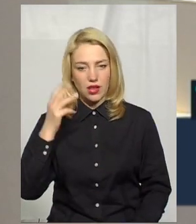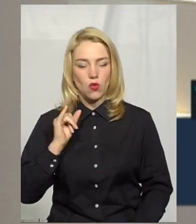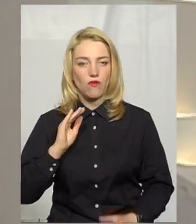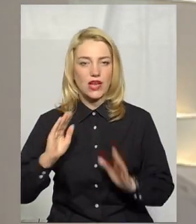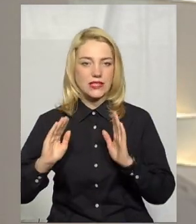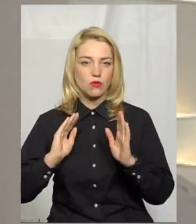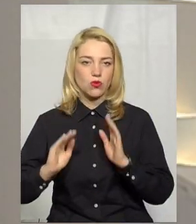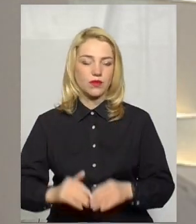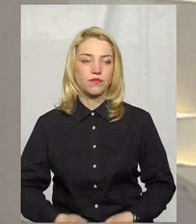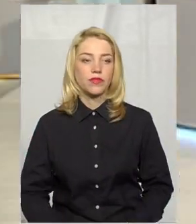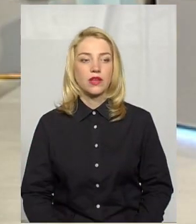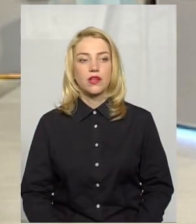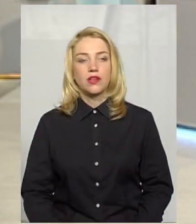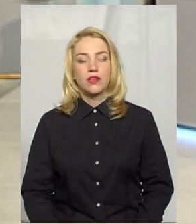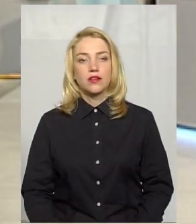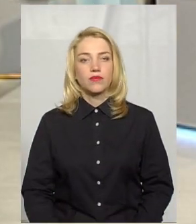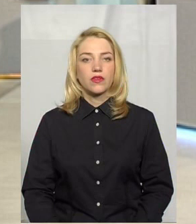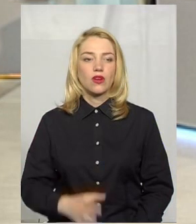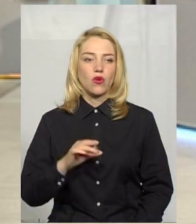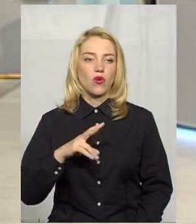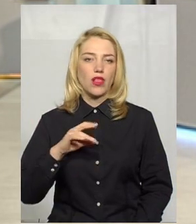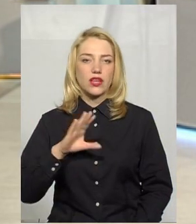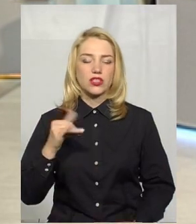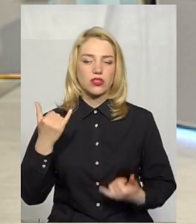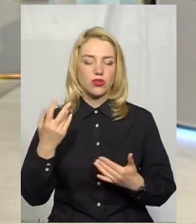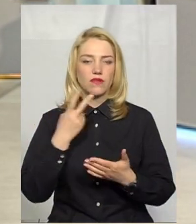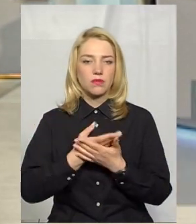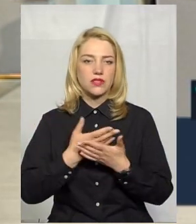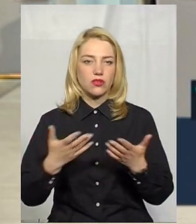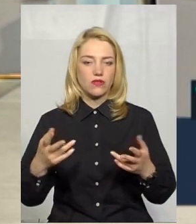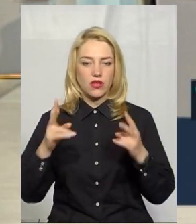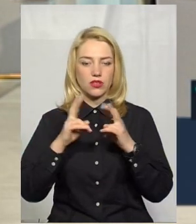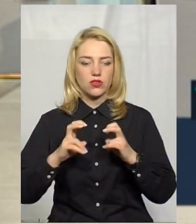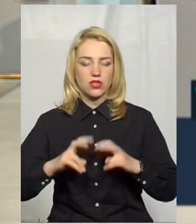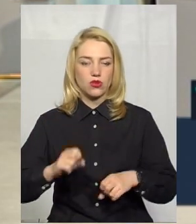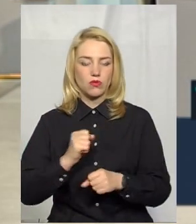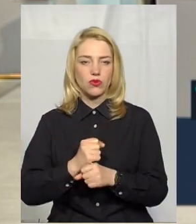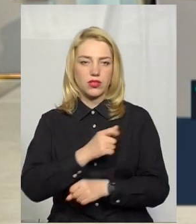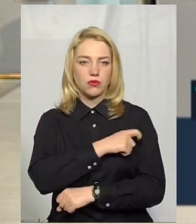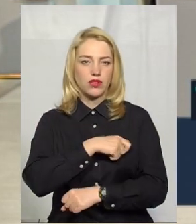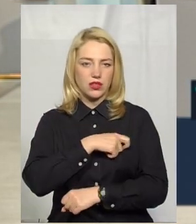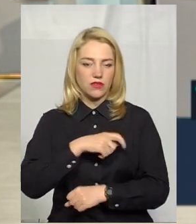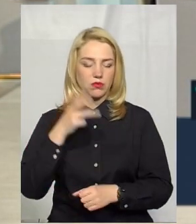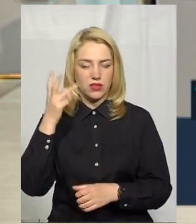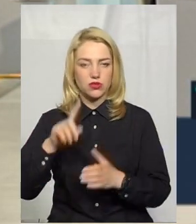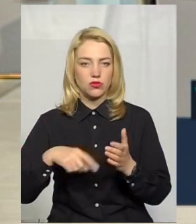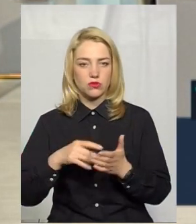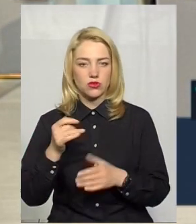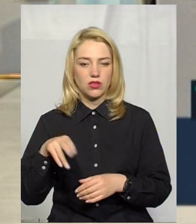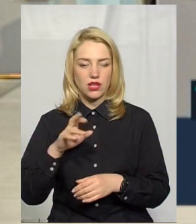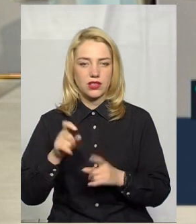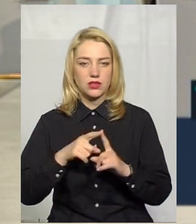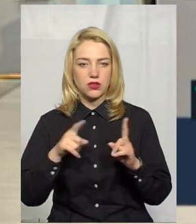Пане Олеже, сьогодні ви презентували дослідження роботи депутатів Хмельницької міської ради за період з